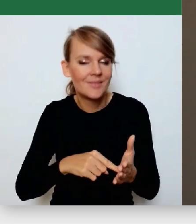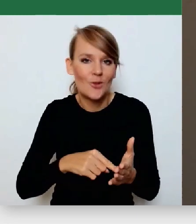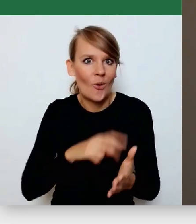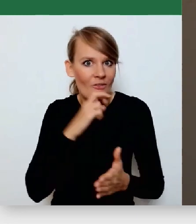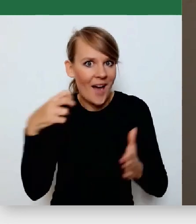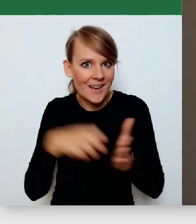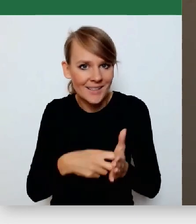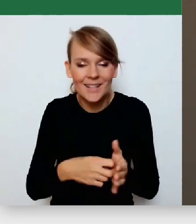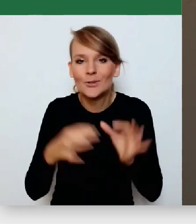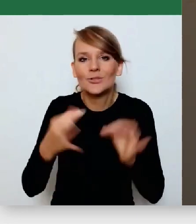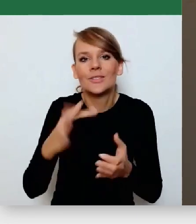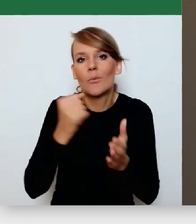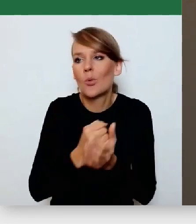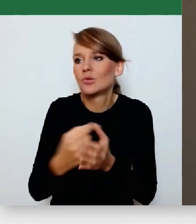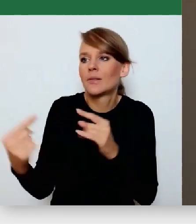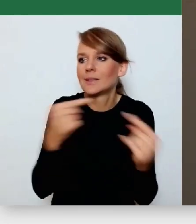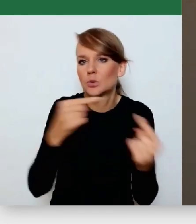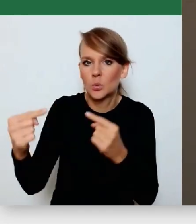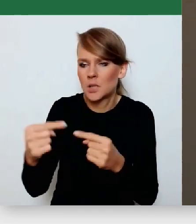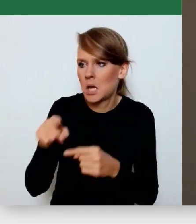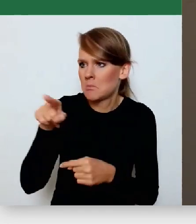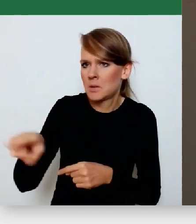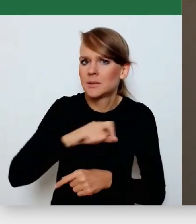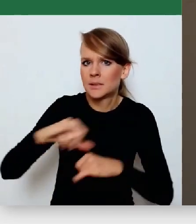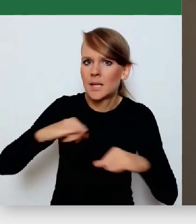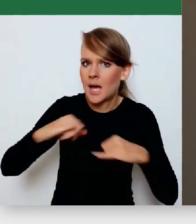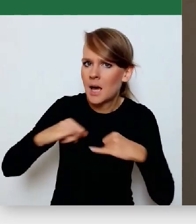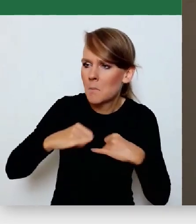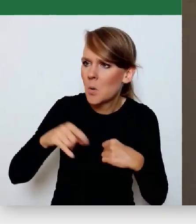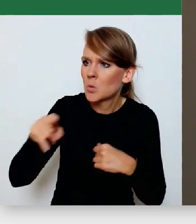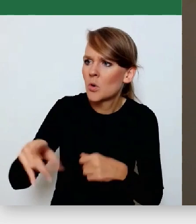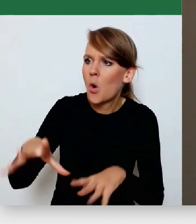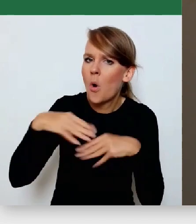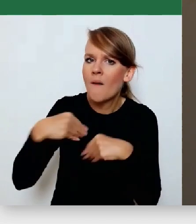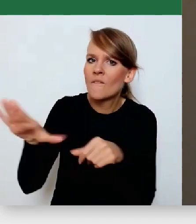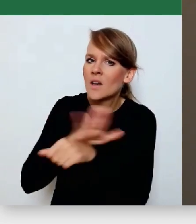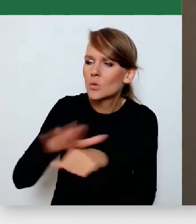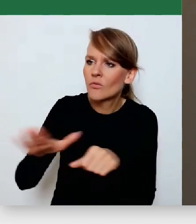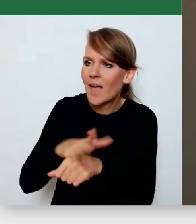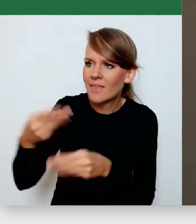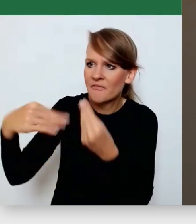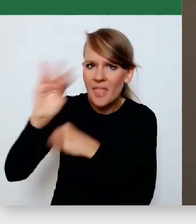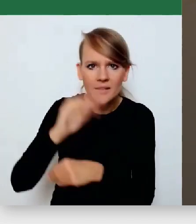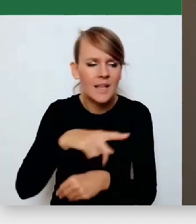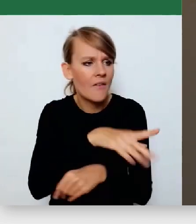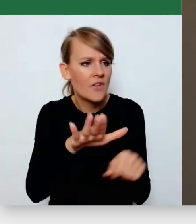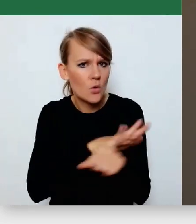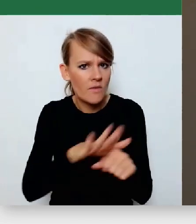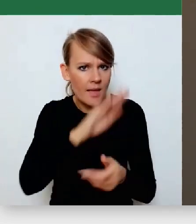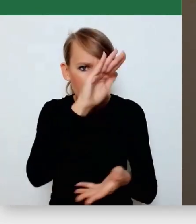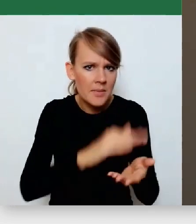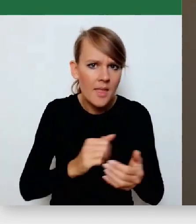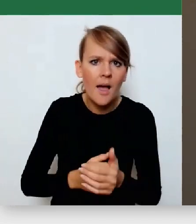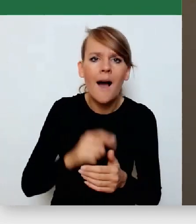jeden samorząd dostał takie wyrównanie, a inny mniejsze wyrównanie, a tam, gdzie rządzi ten